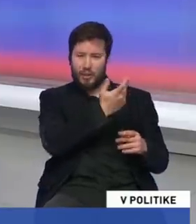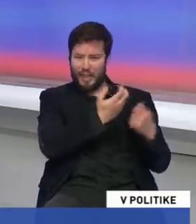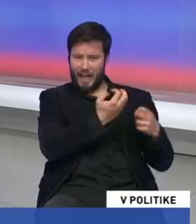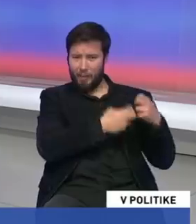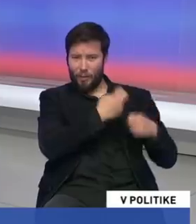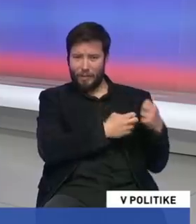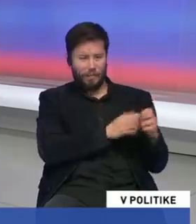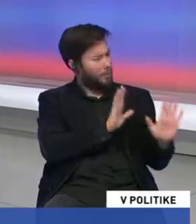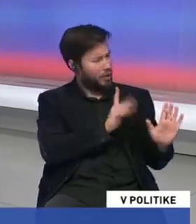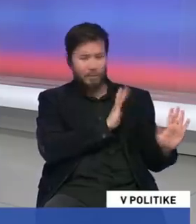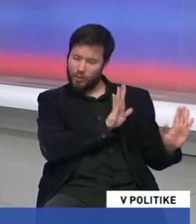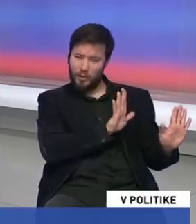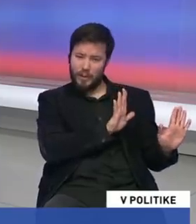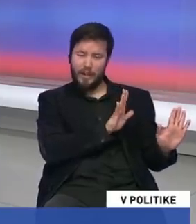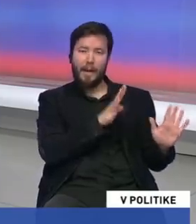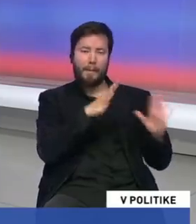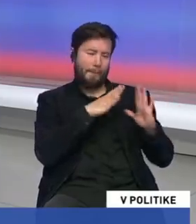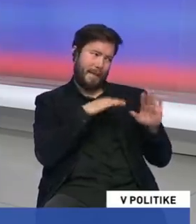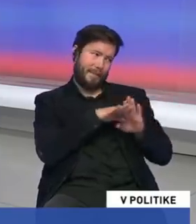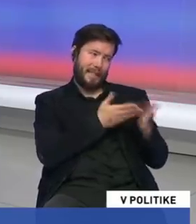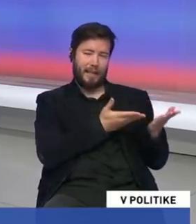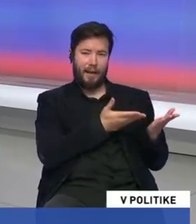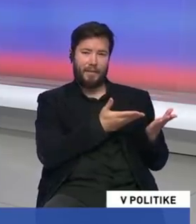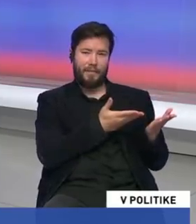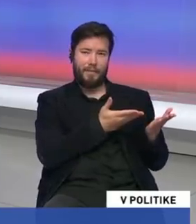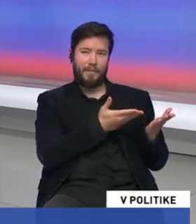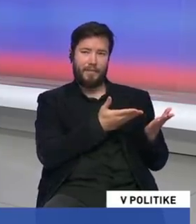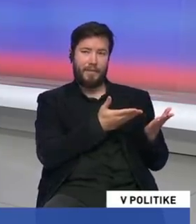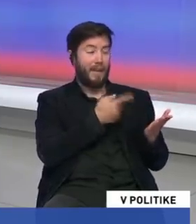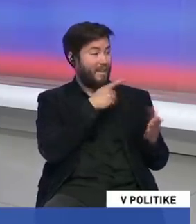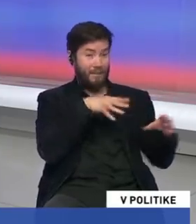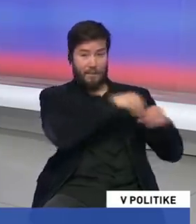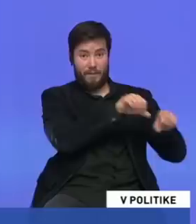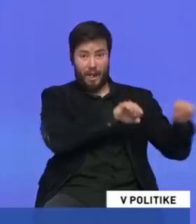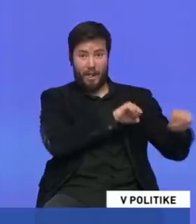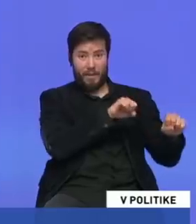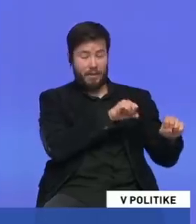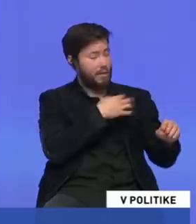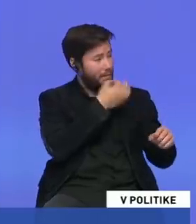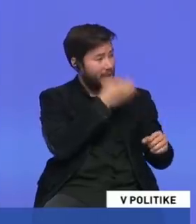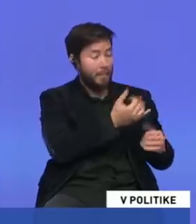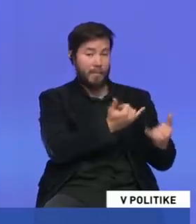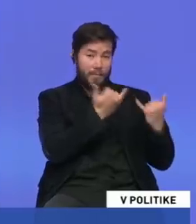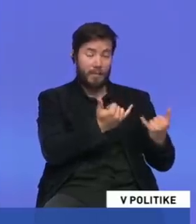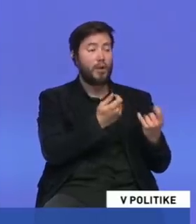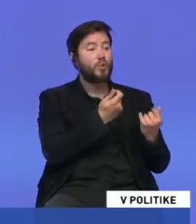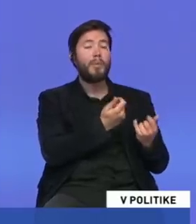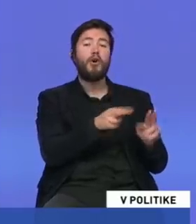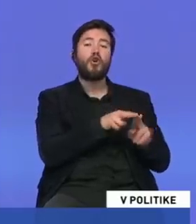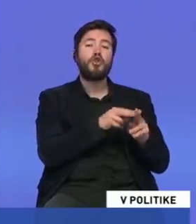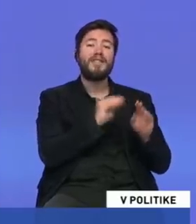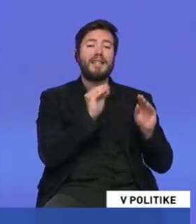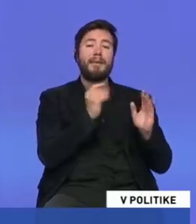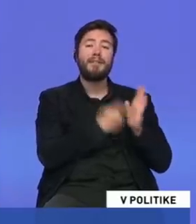zodpovedám túto otázku, pravdu povediac. Počkajte, Tak pani ministerka, ste vo vláde, ja sa vás pýtam, na aktuálnu sumu rodičovského príspevku na rok